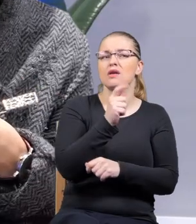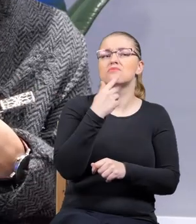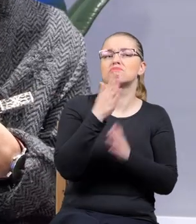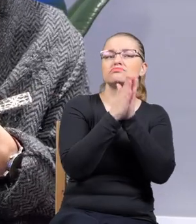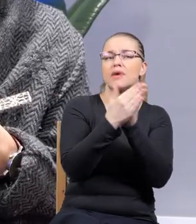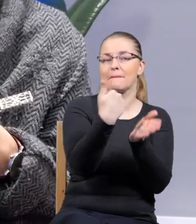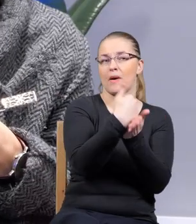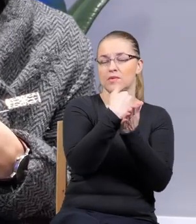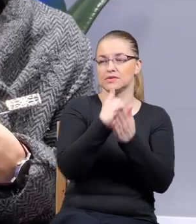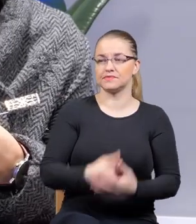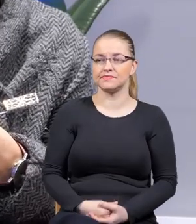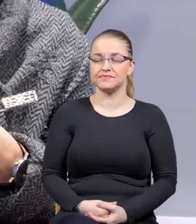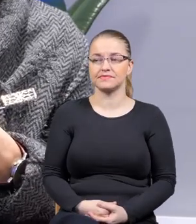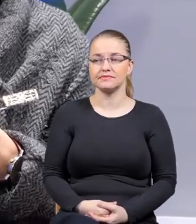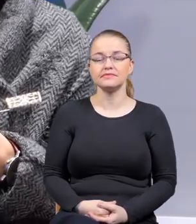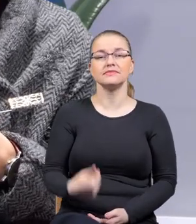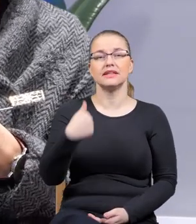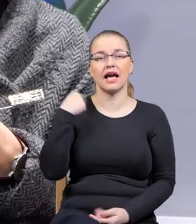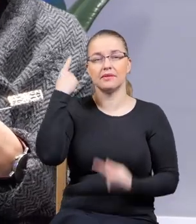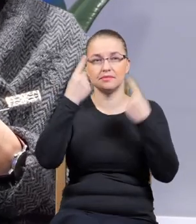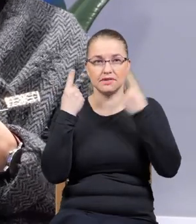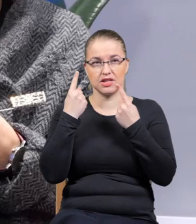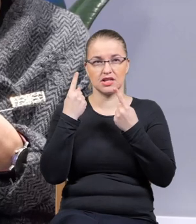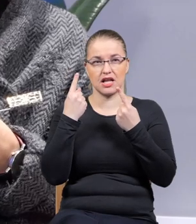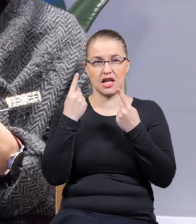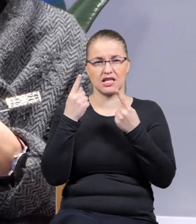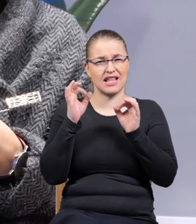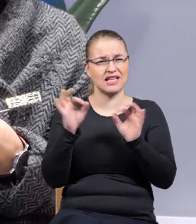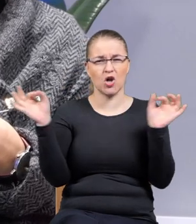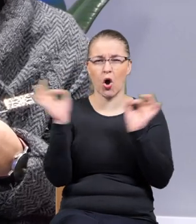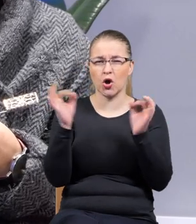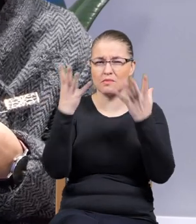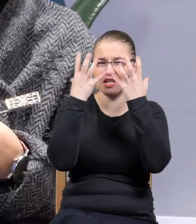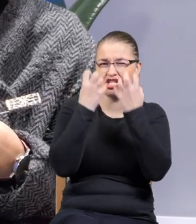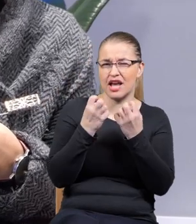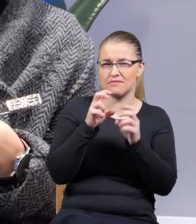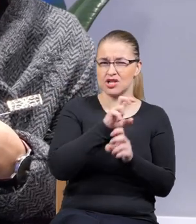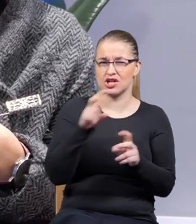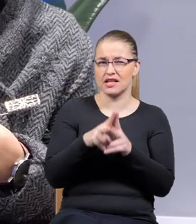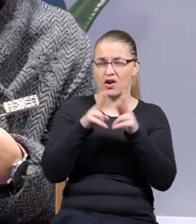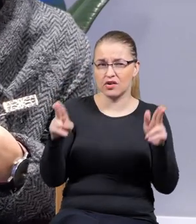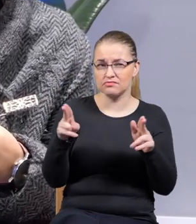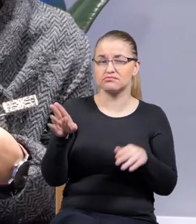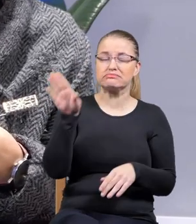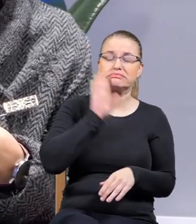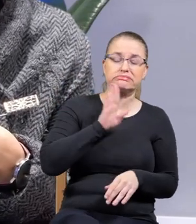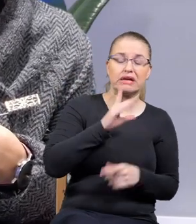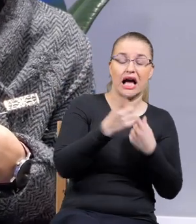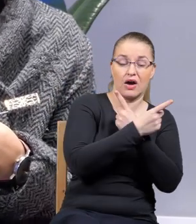Ja myślę, że przeżywamy jakiś strasznie mroczny czas, tak jak Austriacy mieli w czasie